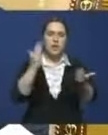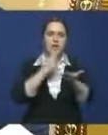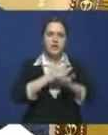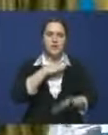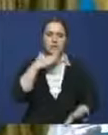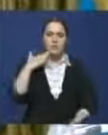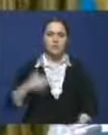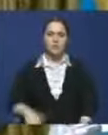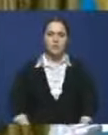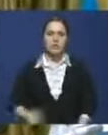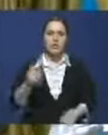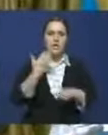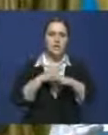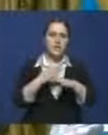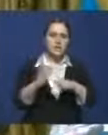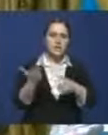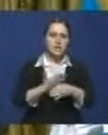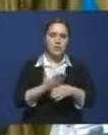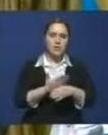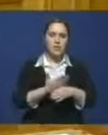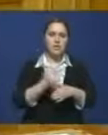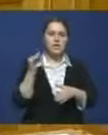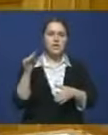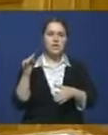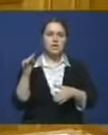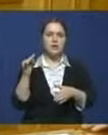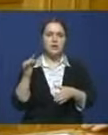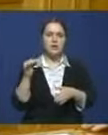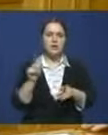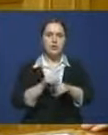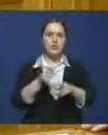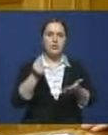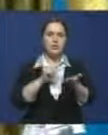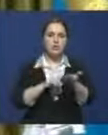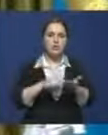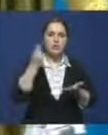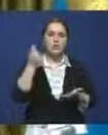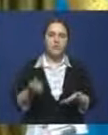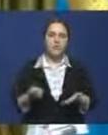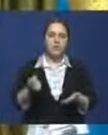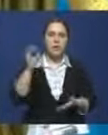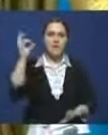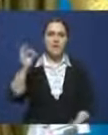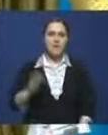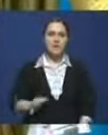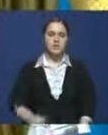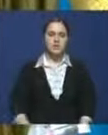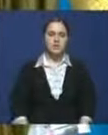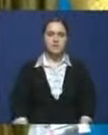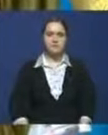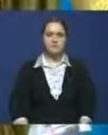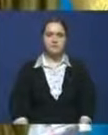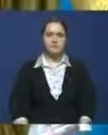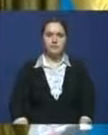и по кредитованию, по снижению кредитной ставки для них. Обширные программы для работы везде-всюду.